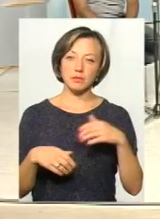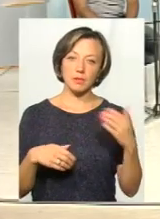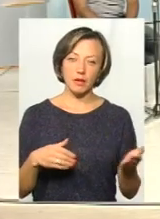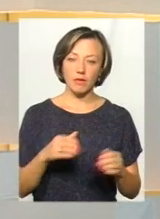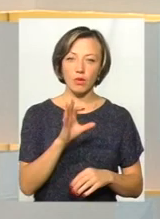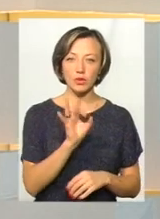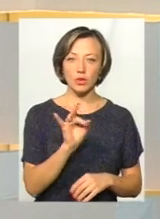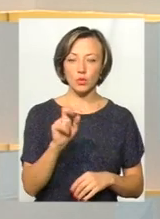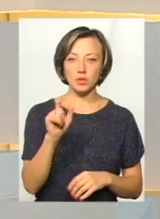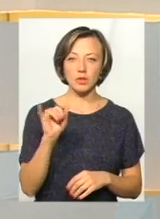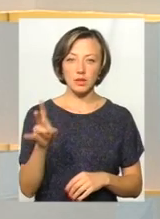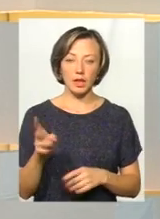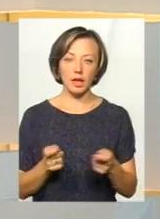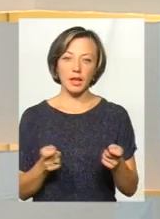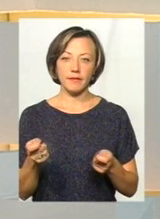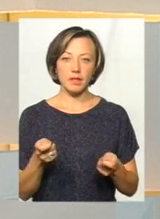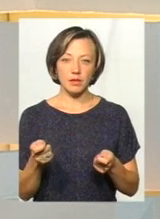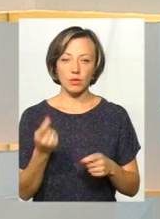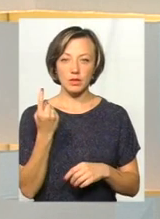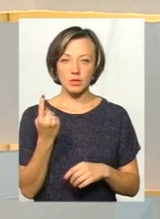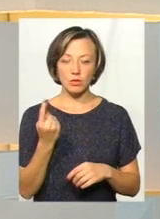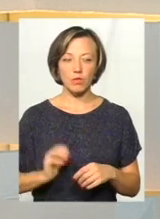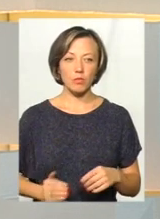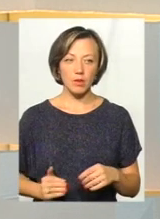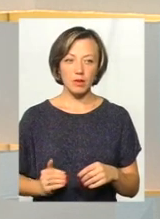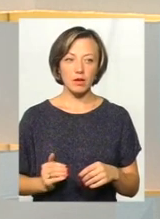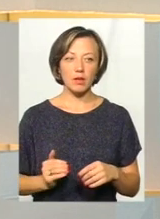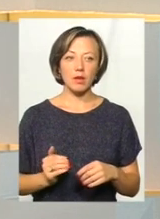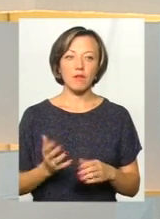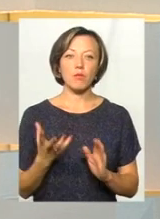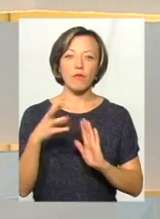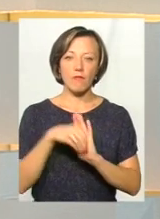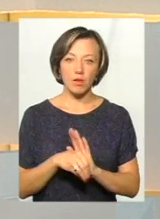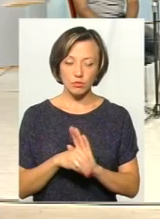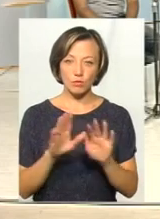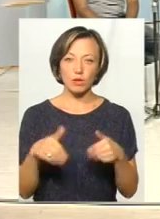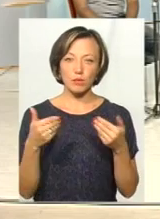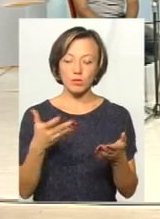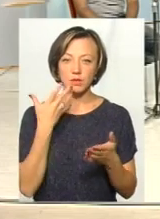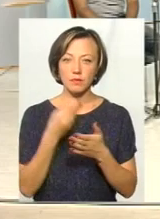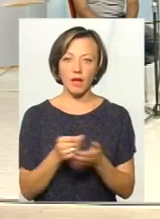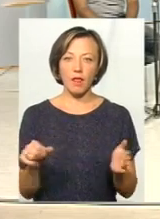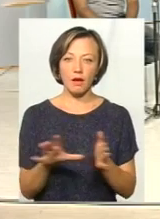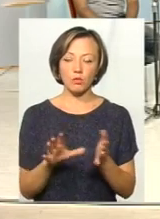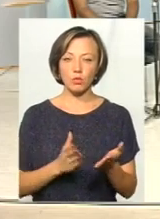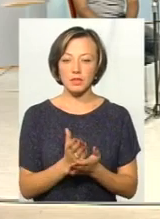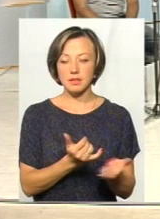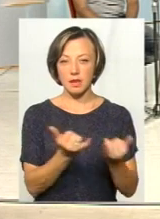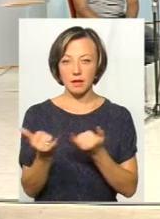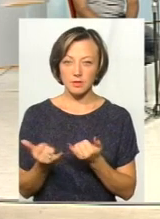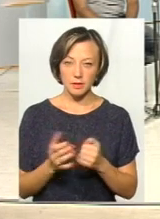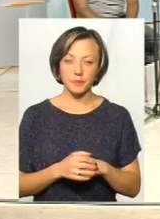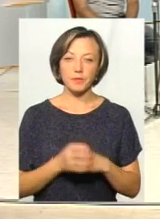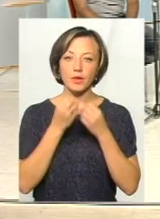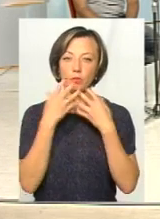Олександр Русін, керівник однієї з компаній Медикс, яка, власне, впроваджує, пропонує свій електронний сервіс. Доброго здоров